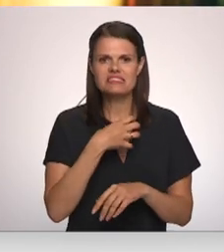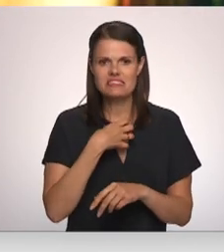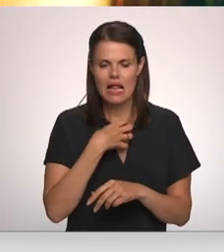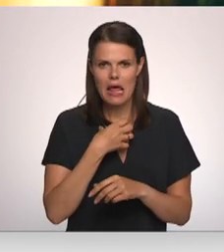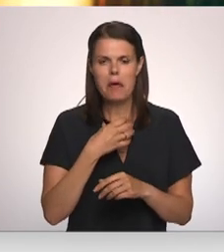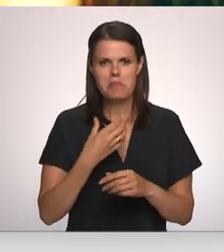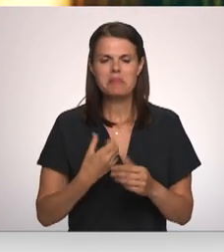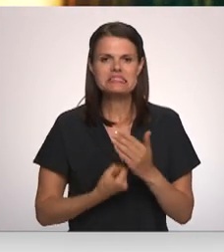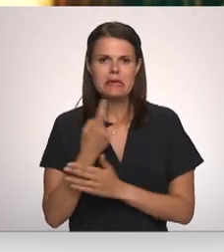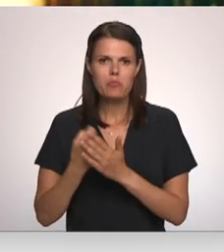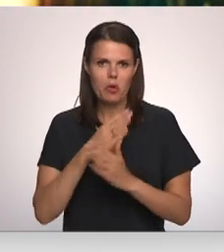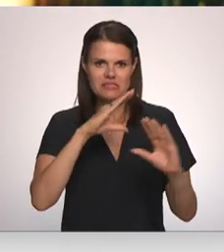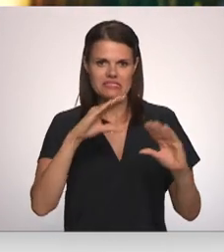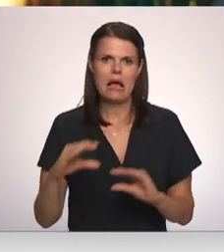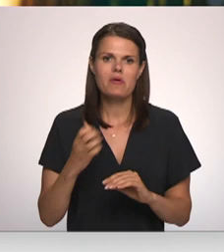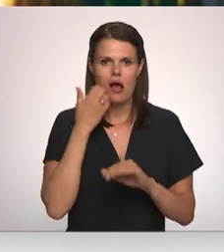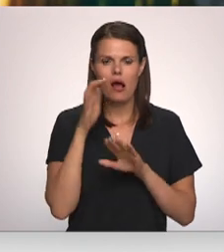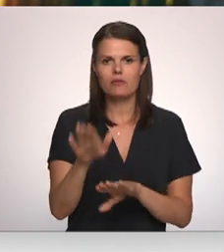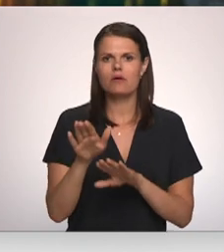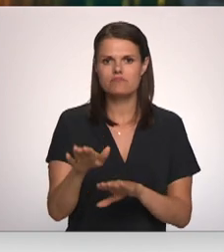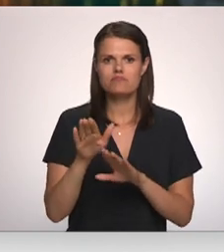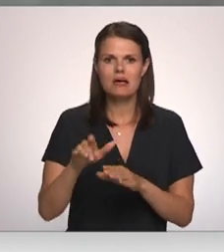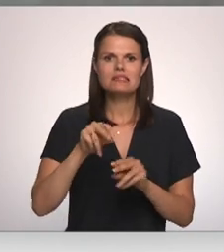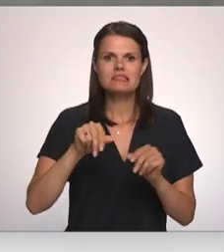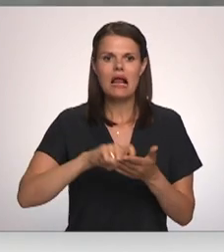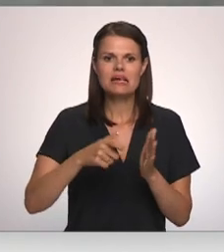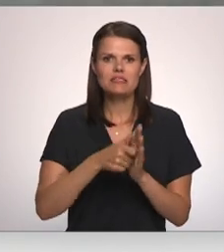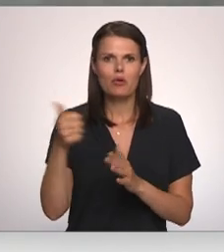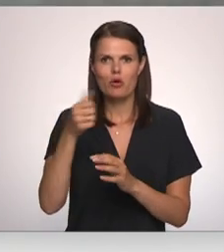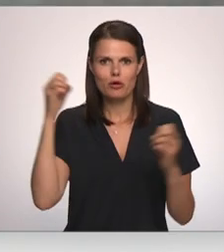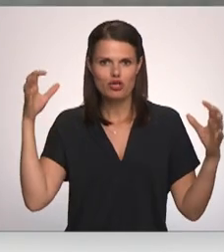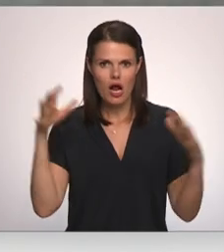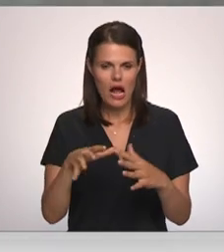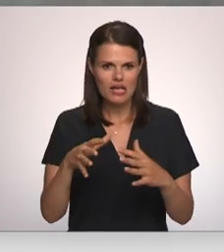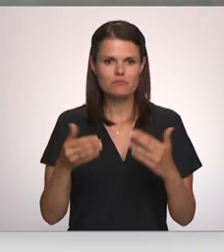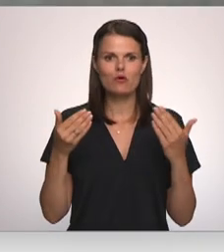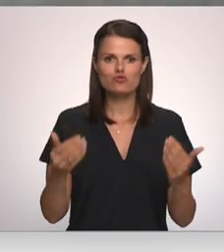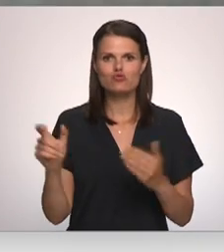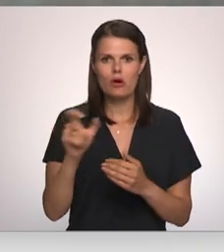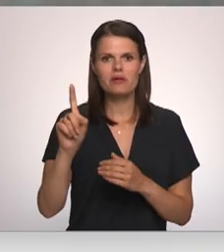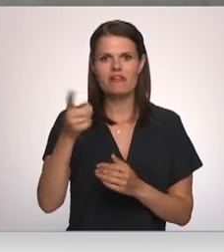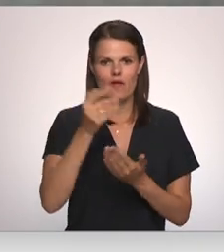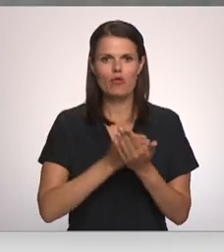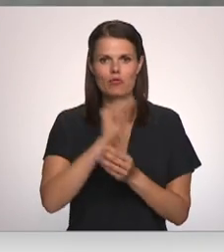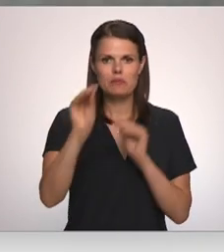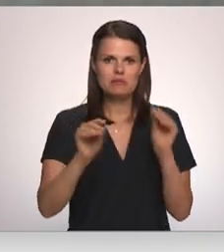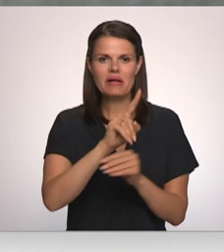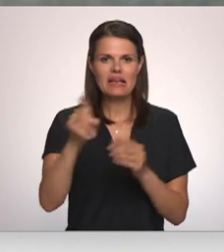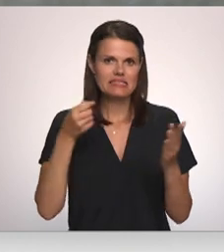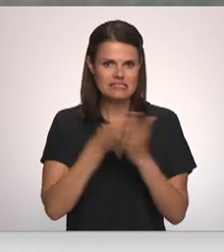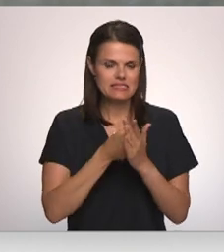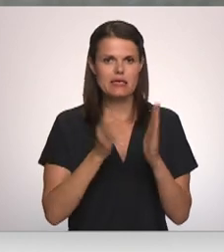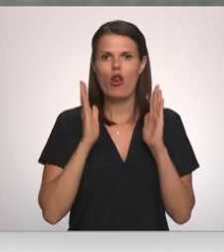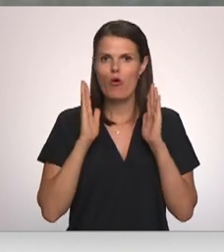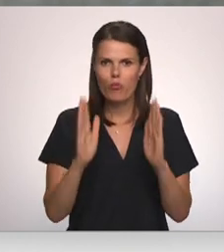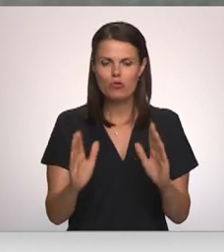samazinās atrodoties salsu iztabas īpašajā gaisā. Šobrīd sals iztaba vēl turpina tapt līdz galam. Šeit būs